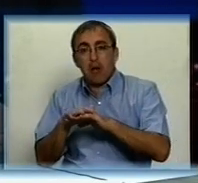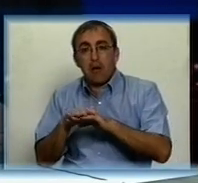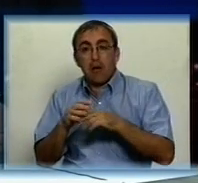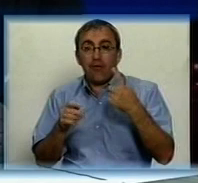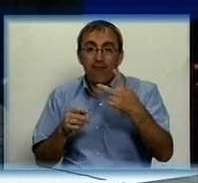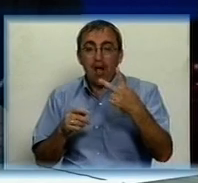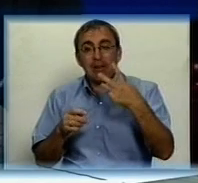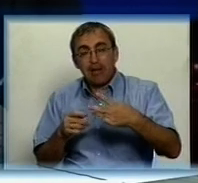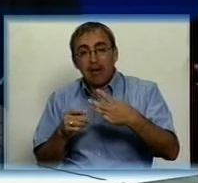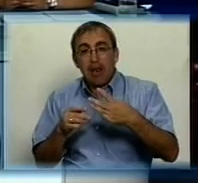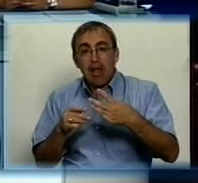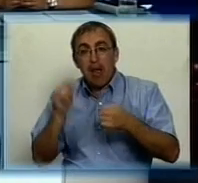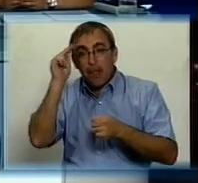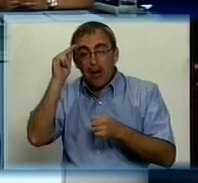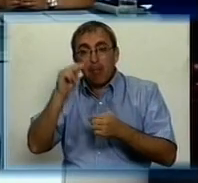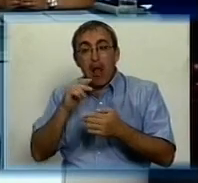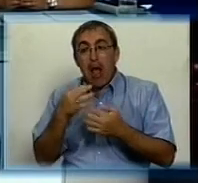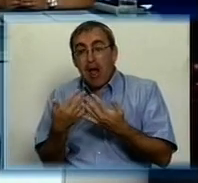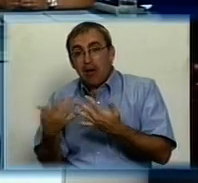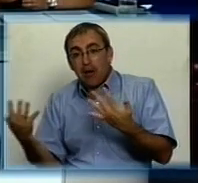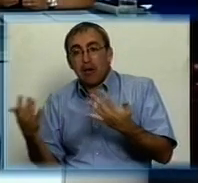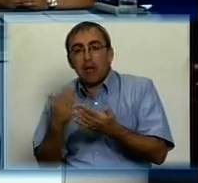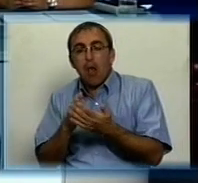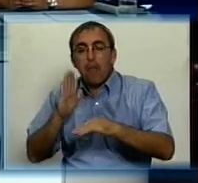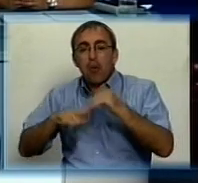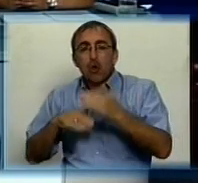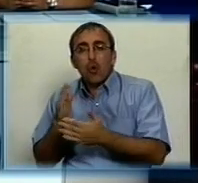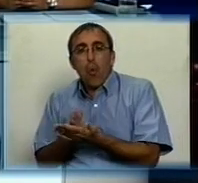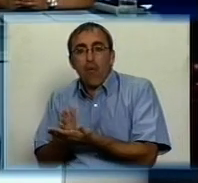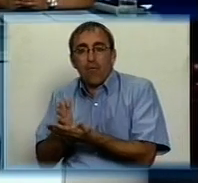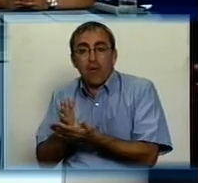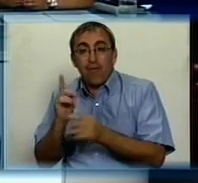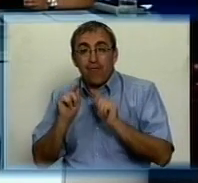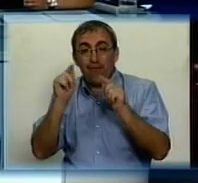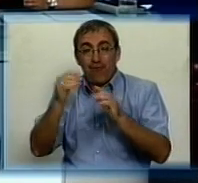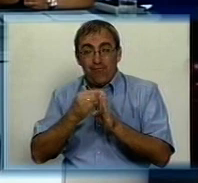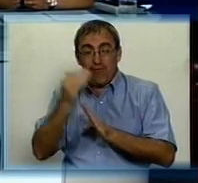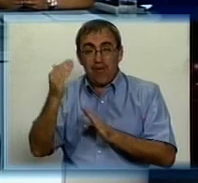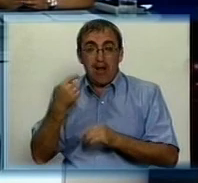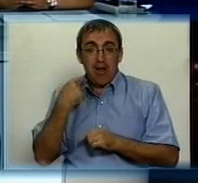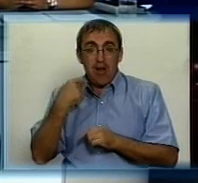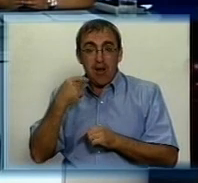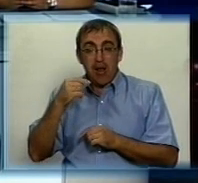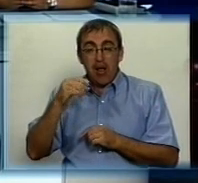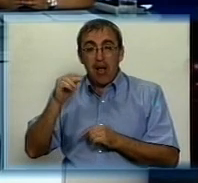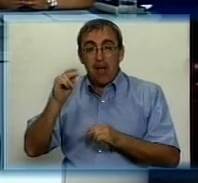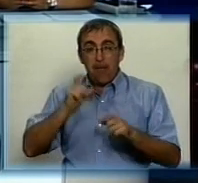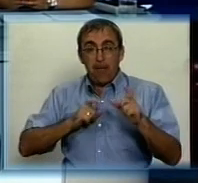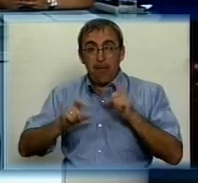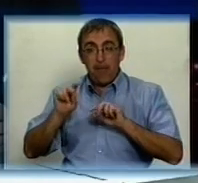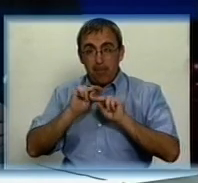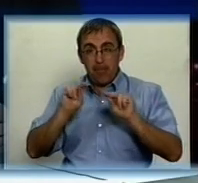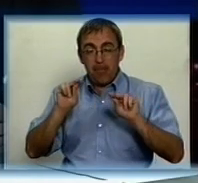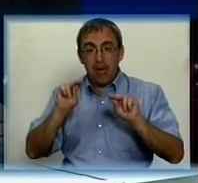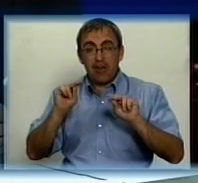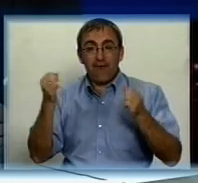два-три предмети, які обов'язкові. Решта предметів є за профілем. Наприклад, щоб вступити в вищий навчальний заклад нашого Кіровоградського педаніверсіту на факультет фізвиховання,